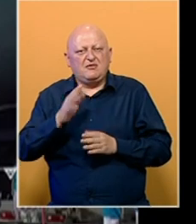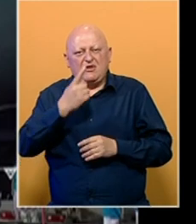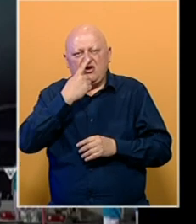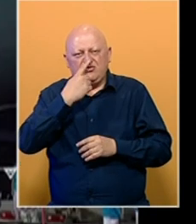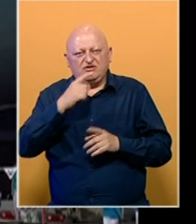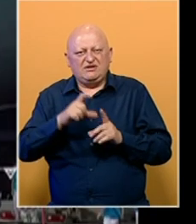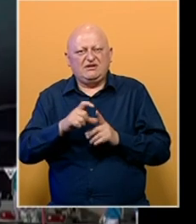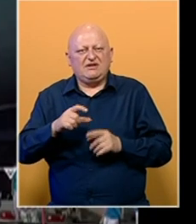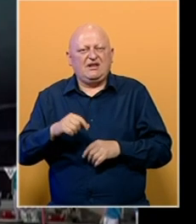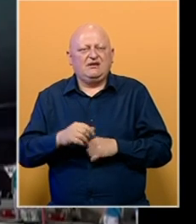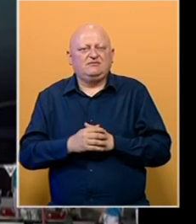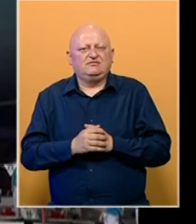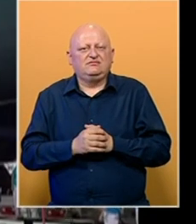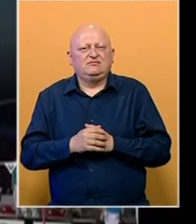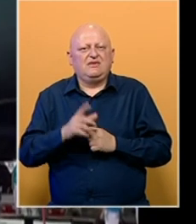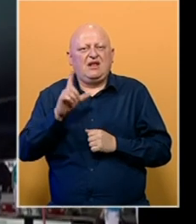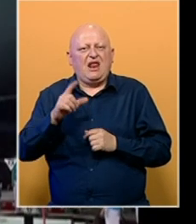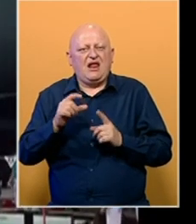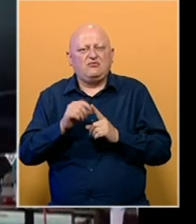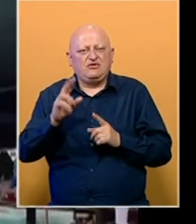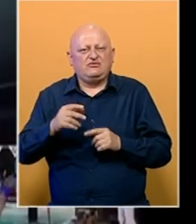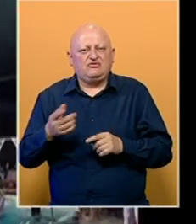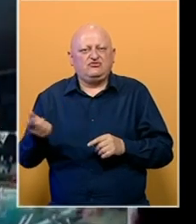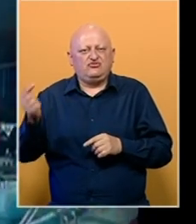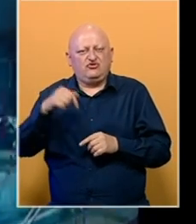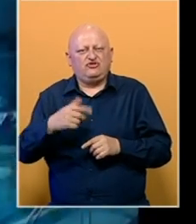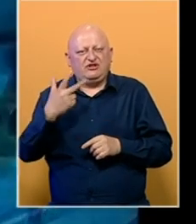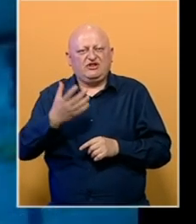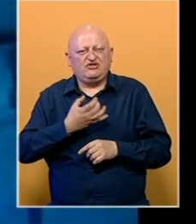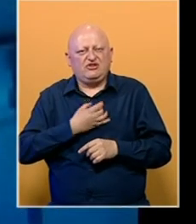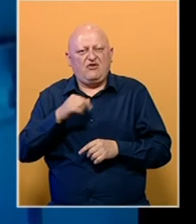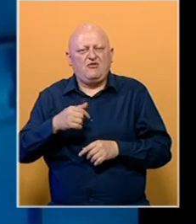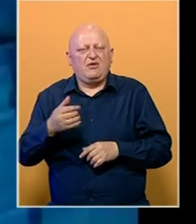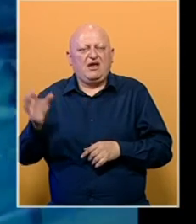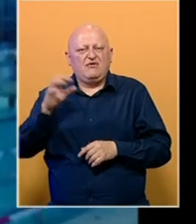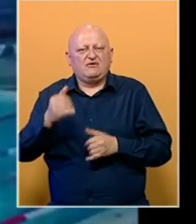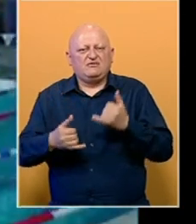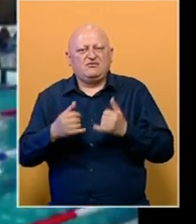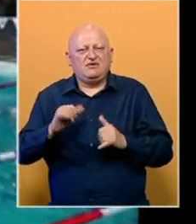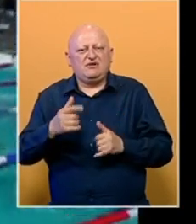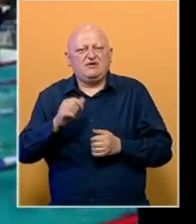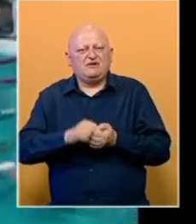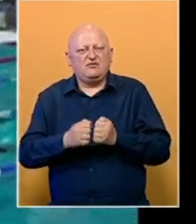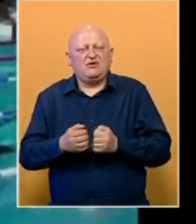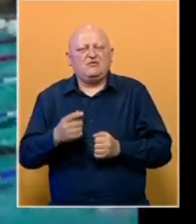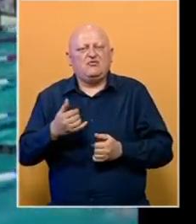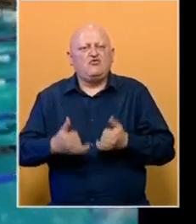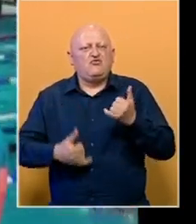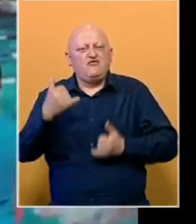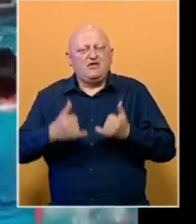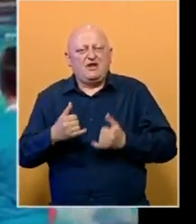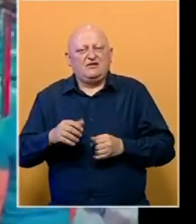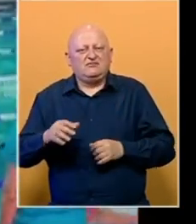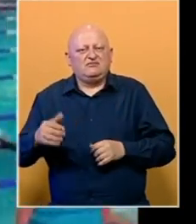pripalo je Ruskinji. Lana Pudar će imati priliku doći do treće medalje na ovom Evropskom prvenstvu jer je izborila nastup i u